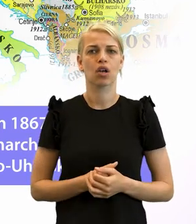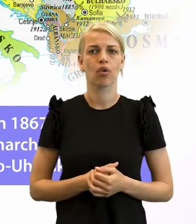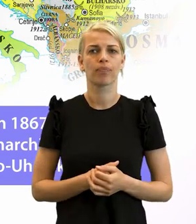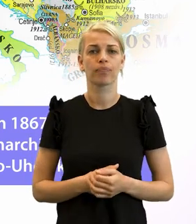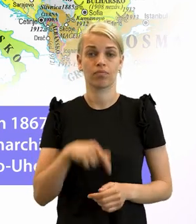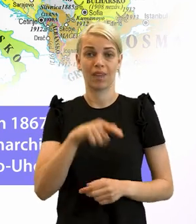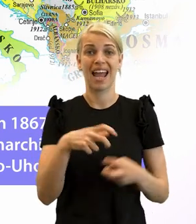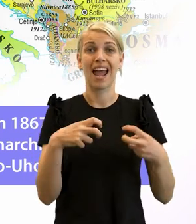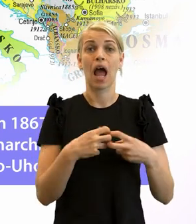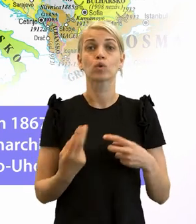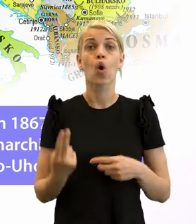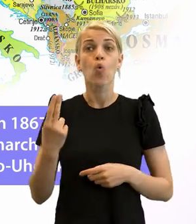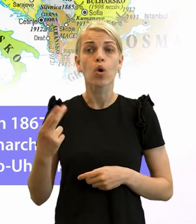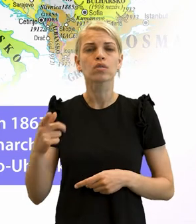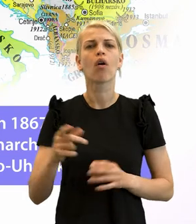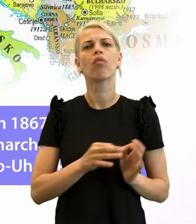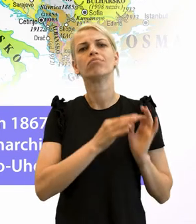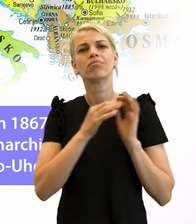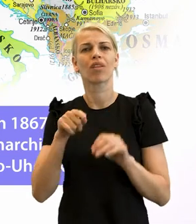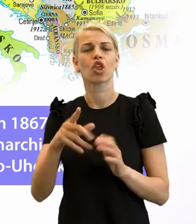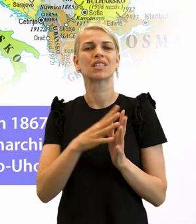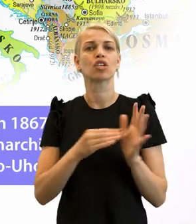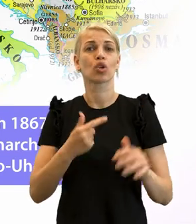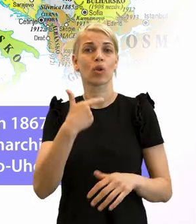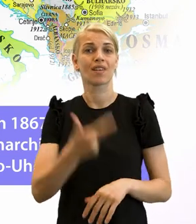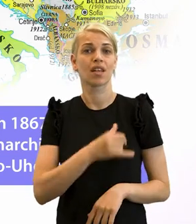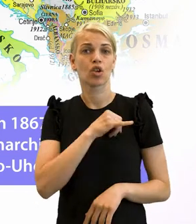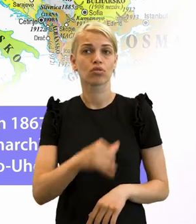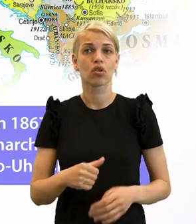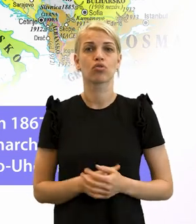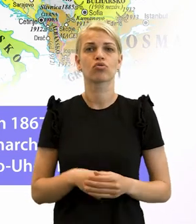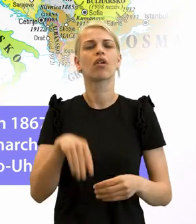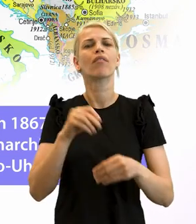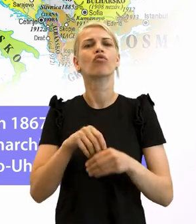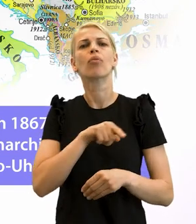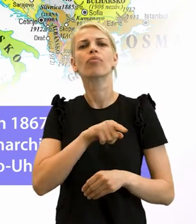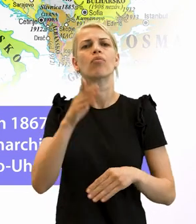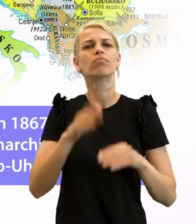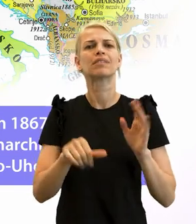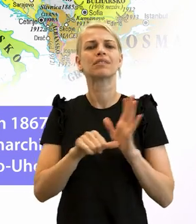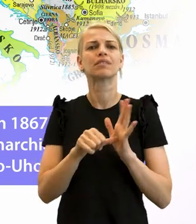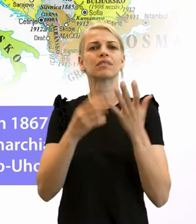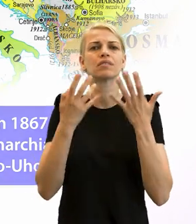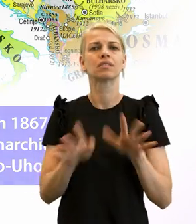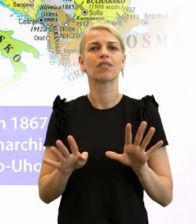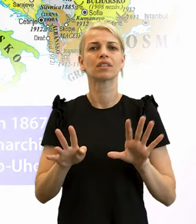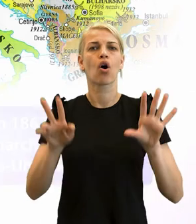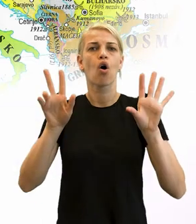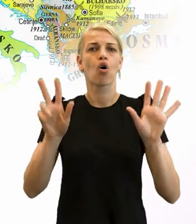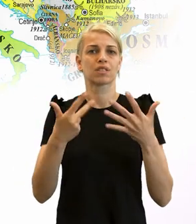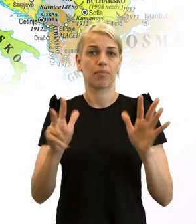A toto Rakúsko-Uhorsko trvalo až do začiatku 20. storočia, konkrétne do roku 1918.